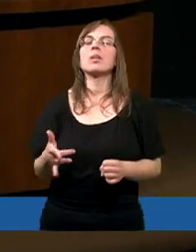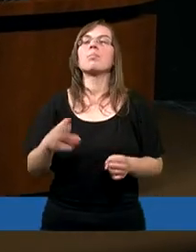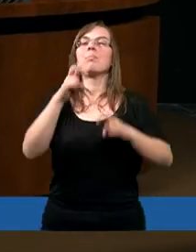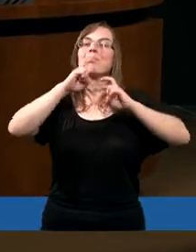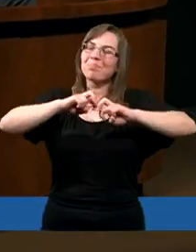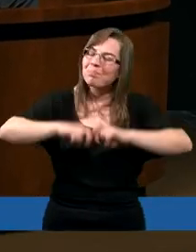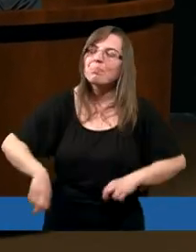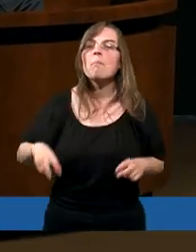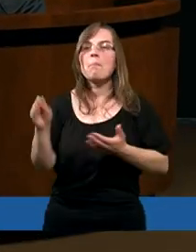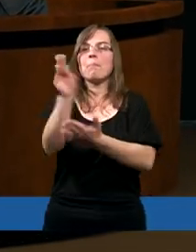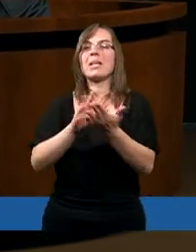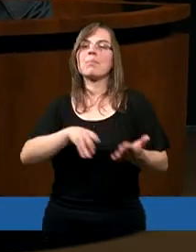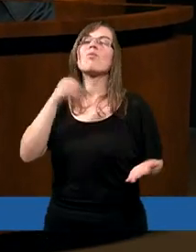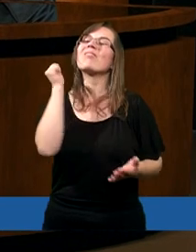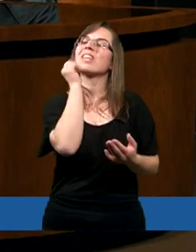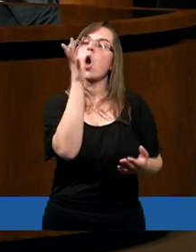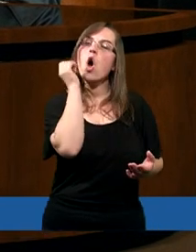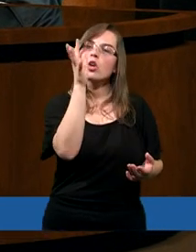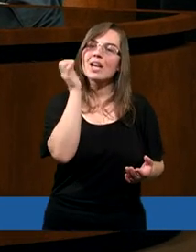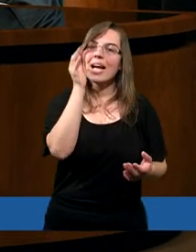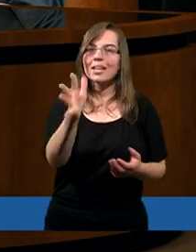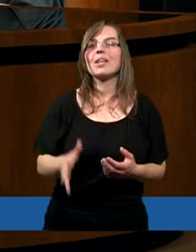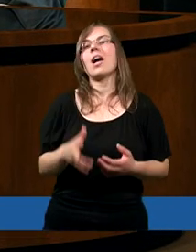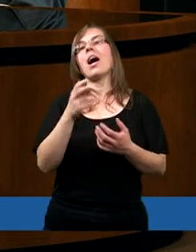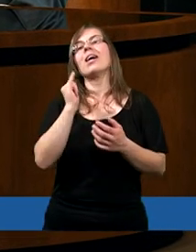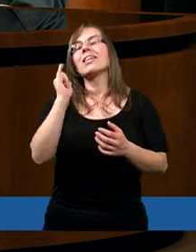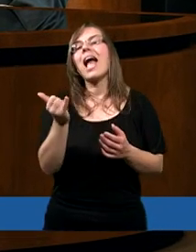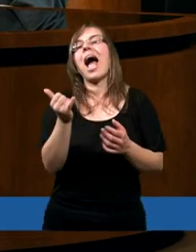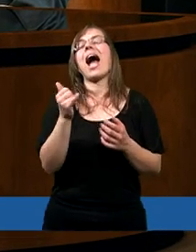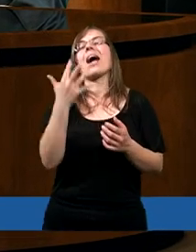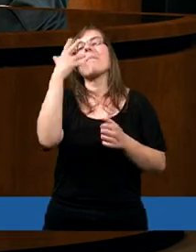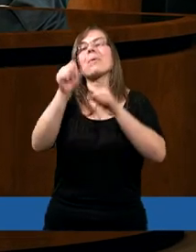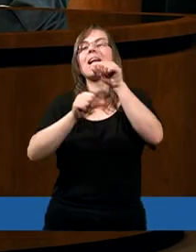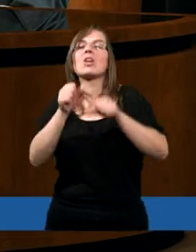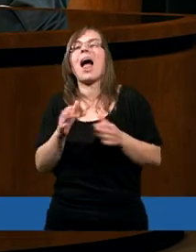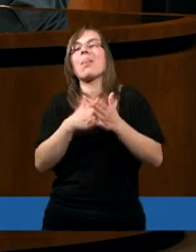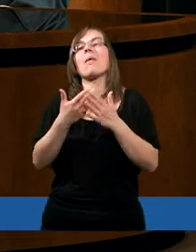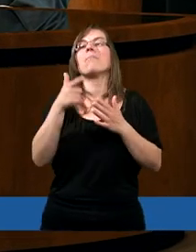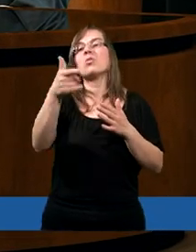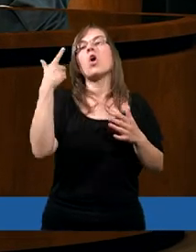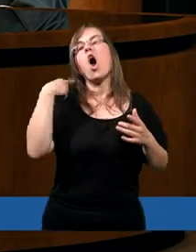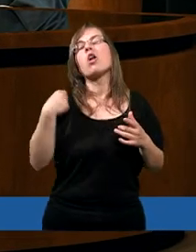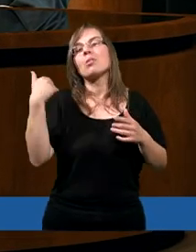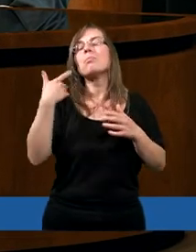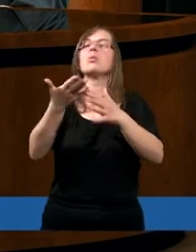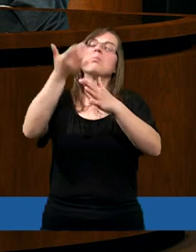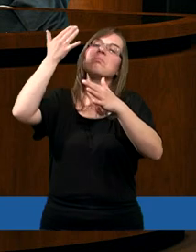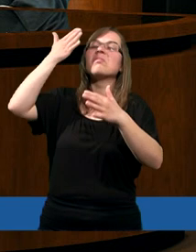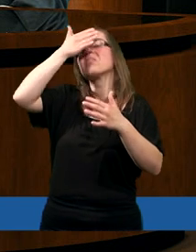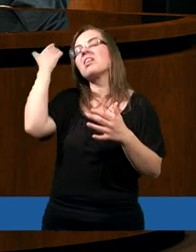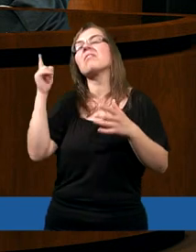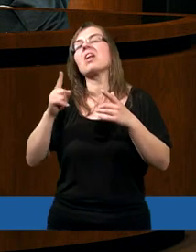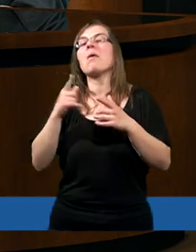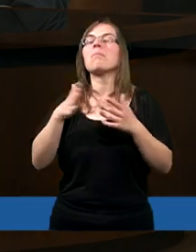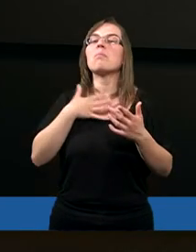abyśmy badali Pismo Święte codziennie. Pamiętam, jak miałem pięć lat, nie mogłem jeszcze czytać tak dobrze